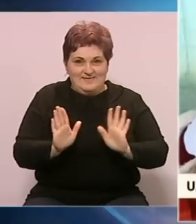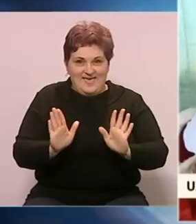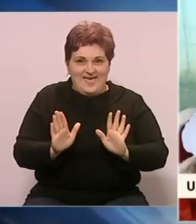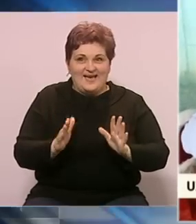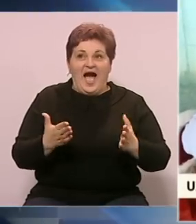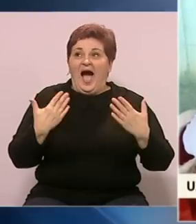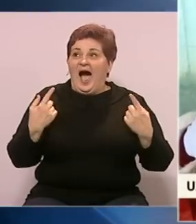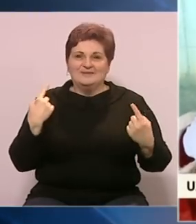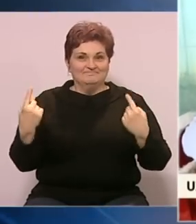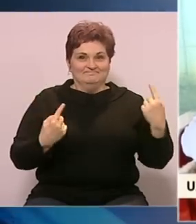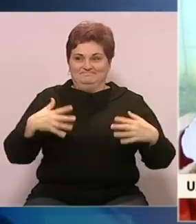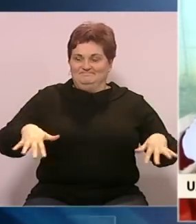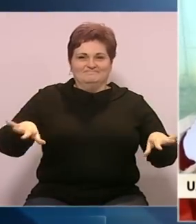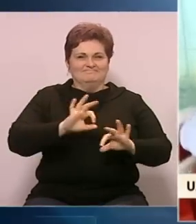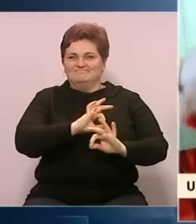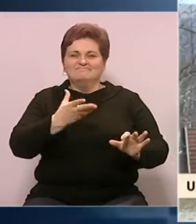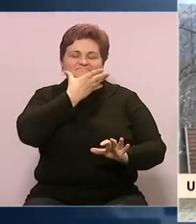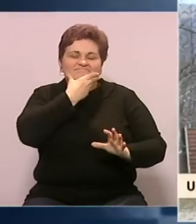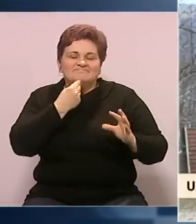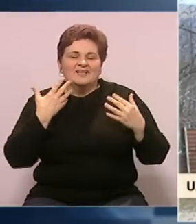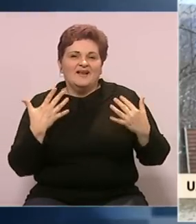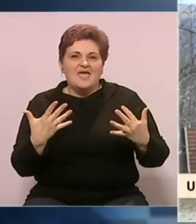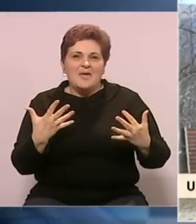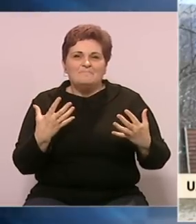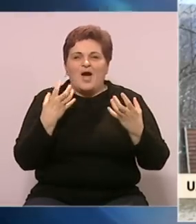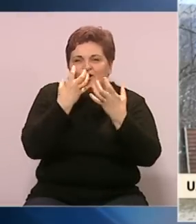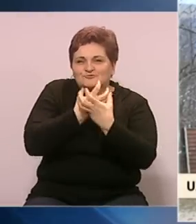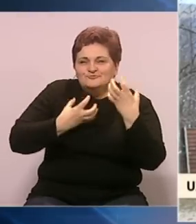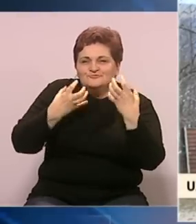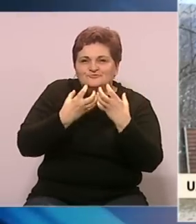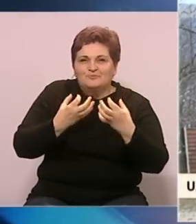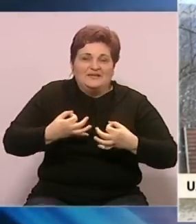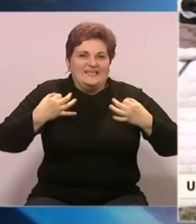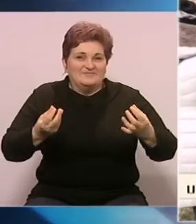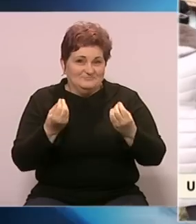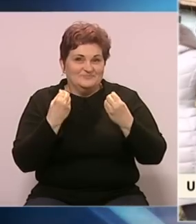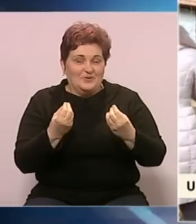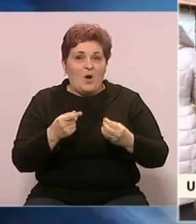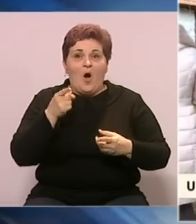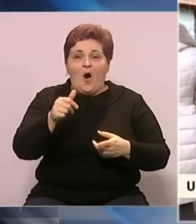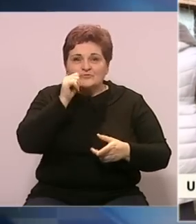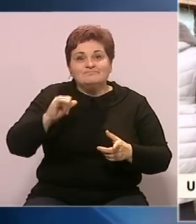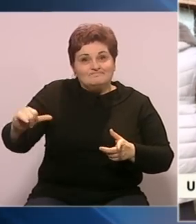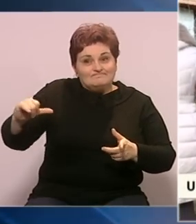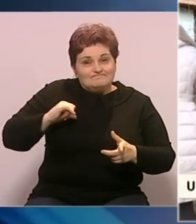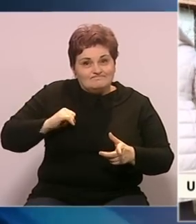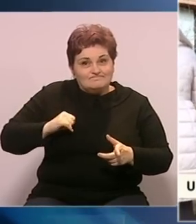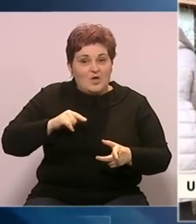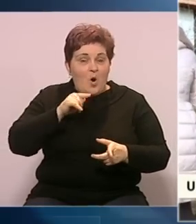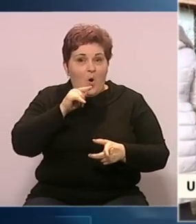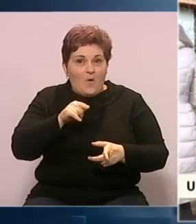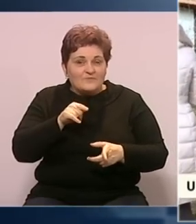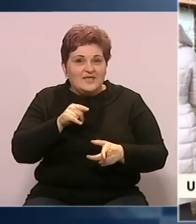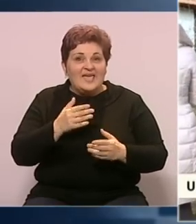atmosfera izuzetno lijepa, topla, svečana i dobra. Ono što je zanimljivost ovog zološkog vrta